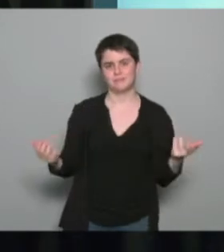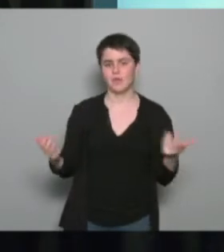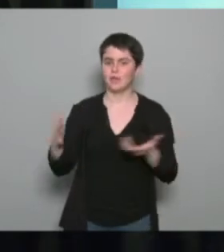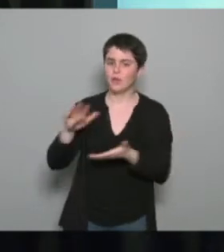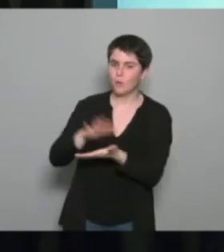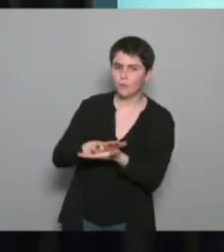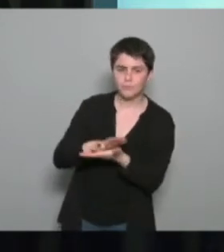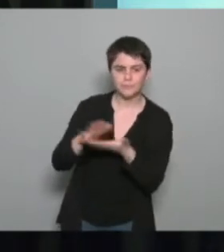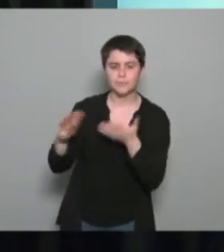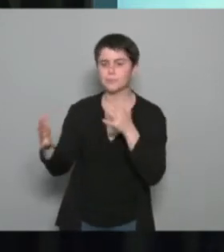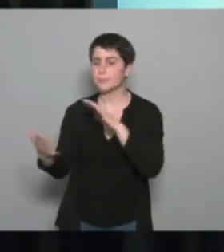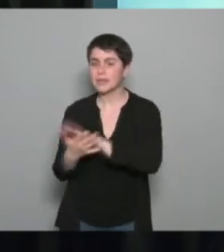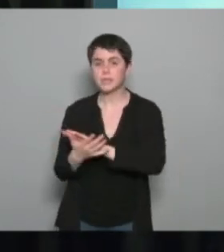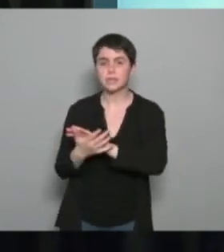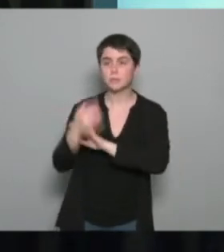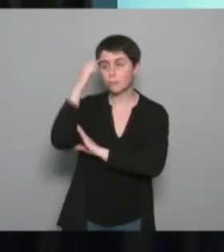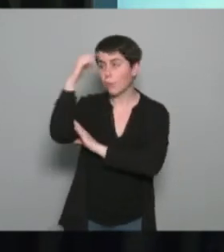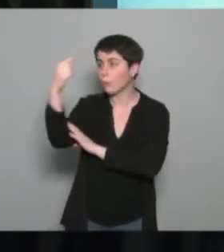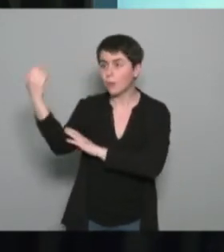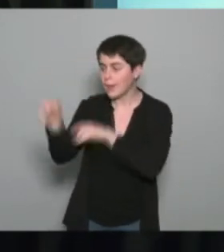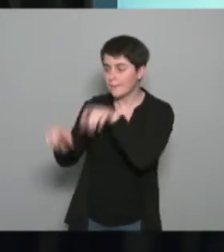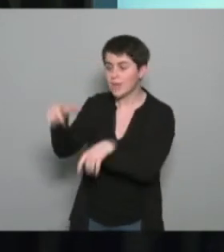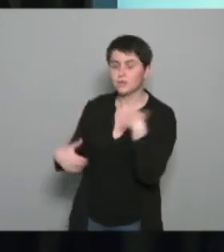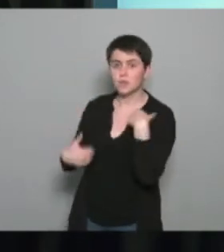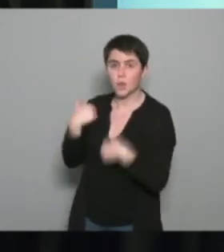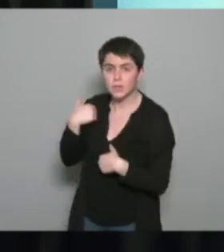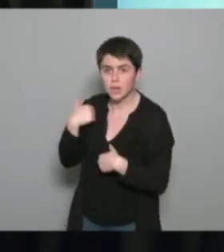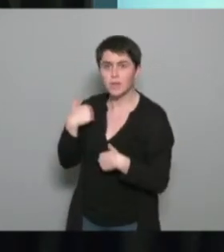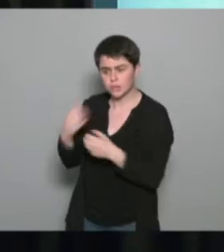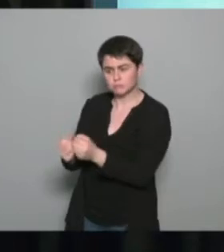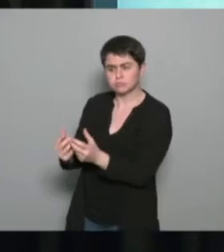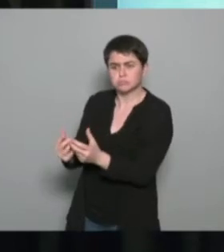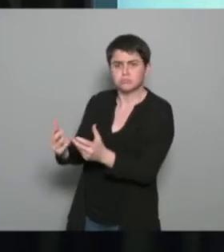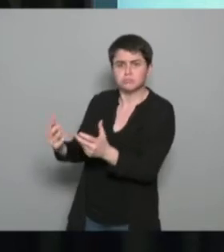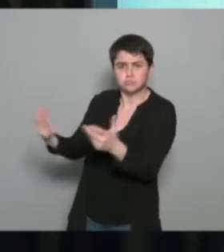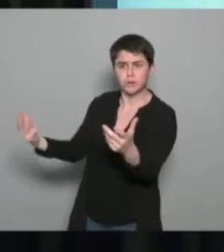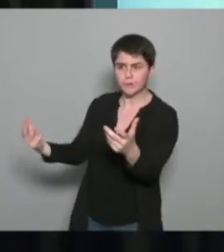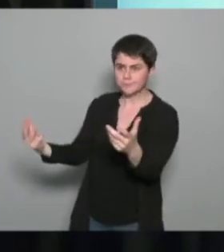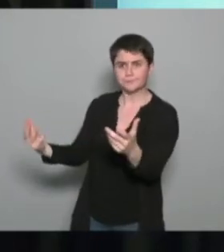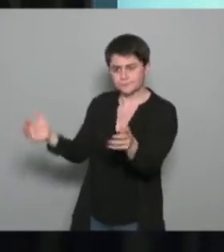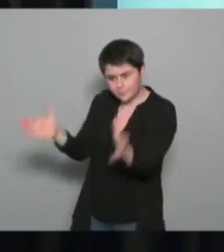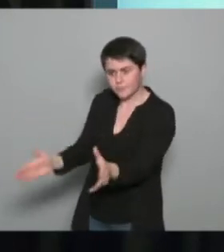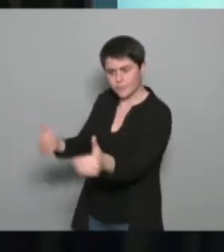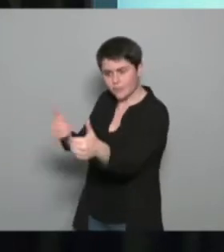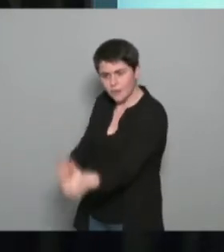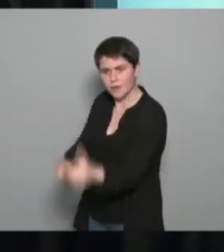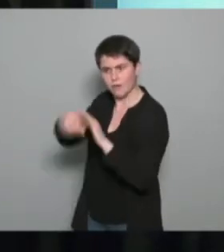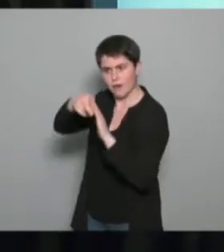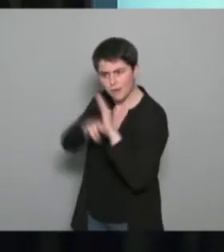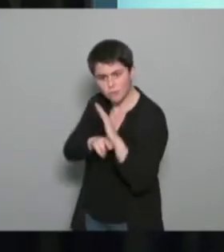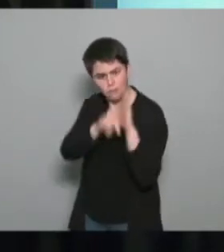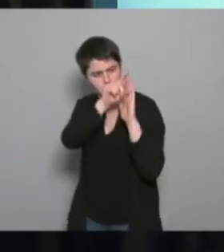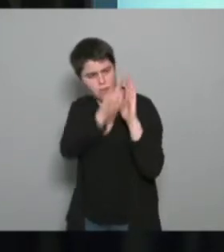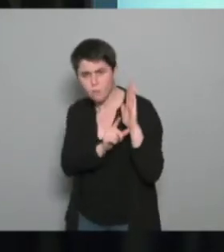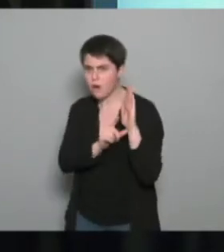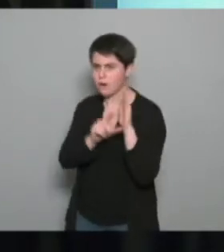pratiques au destination des personnes handicapées qui sont largement développées qui sont structurées qui se structurent mais également sur la